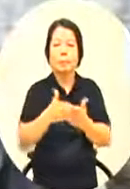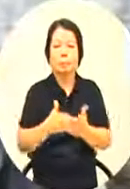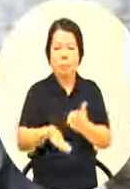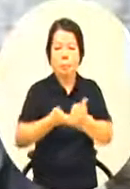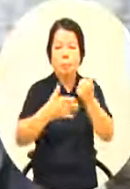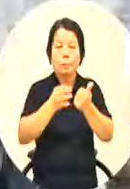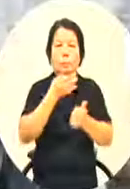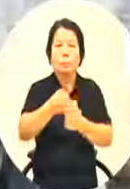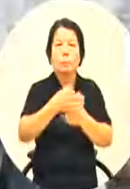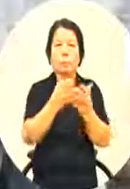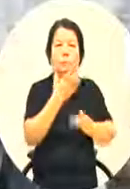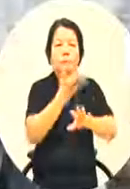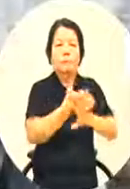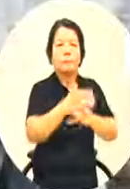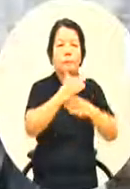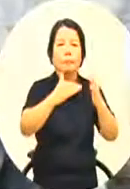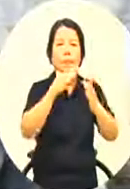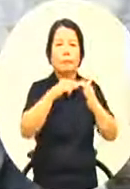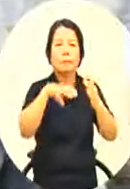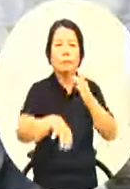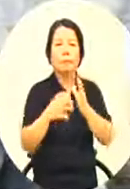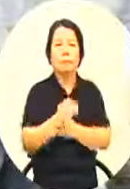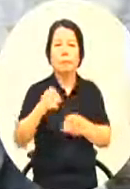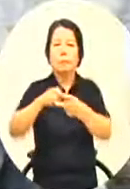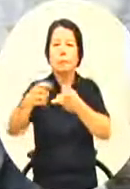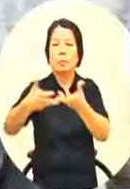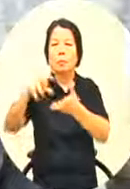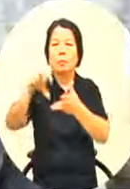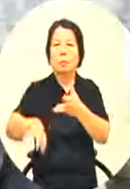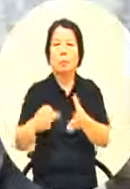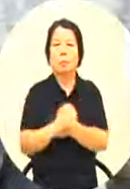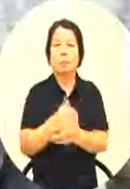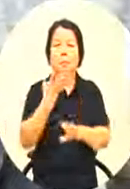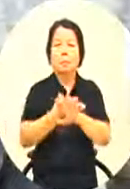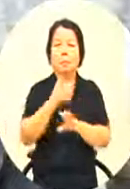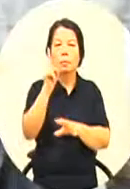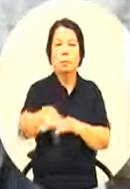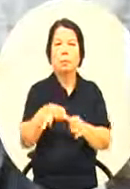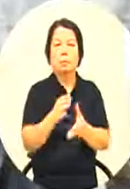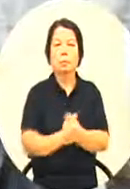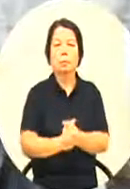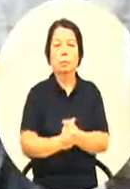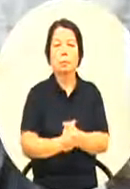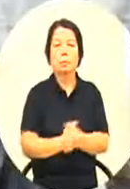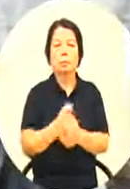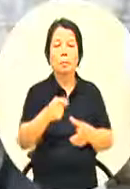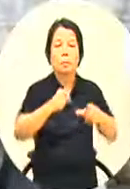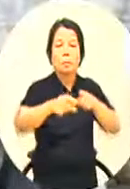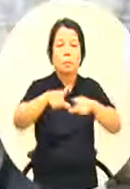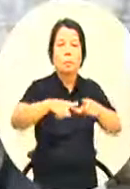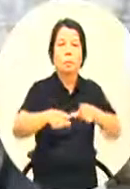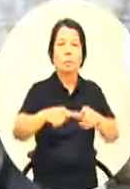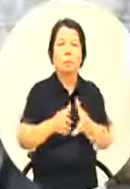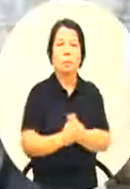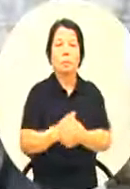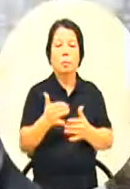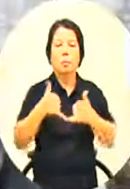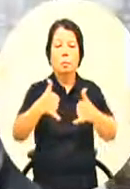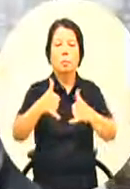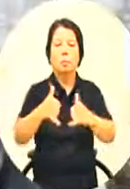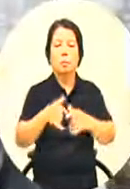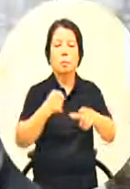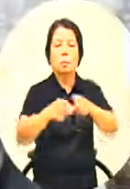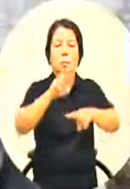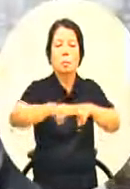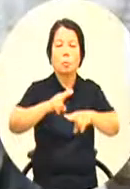看要放在学校或者公务局可以放在公园或者是所谓道路公共设施